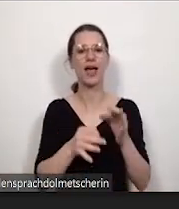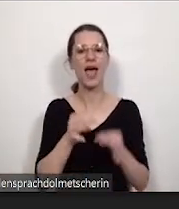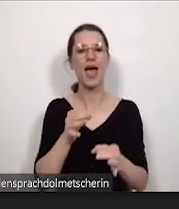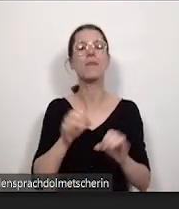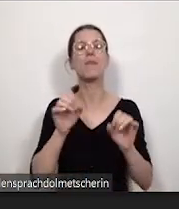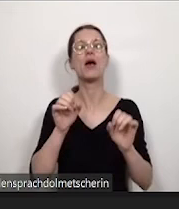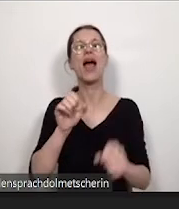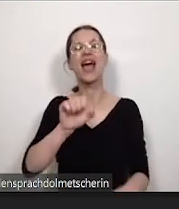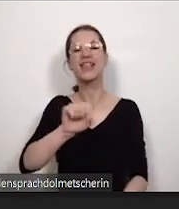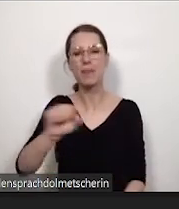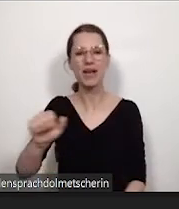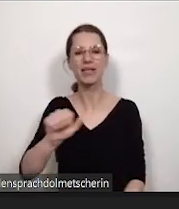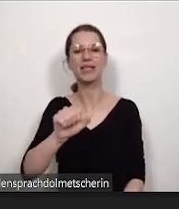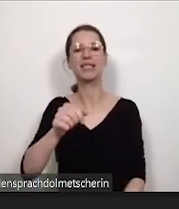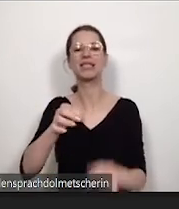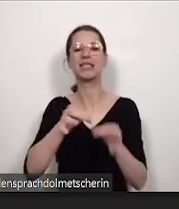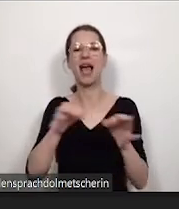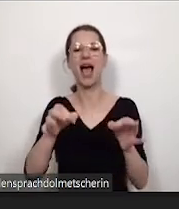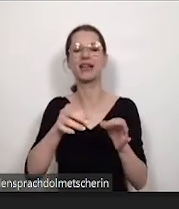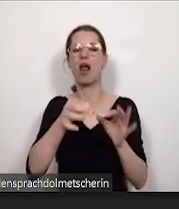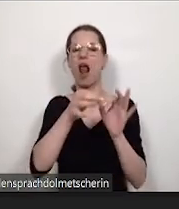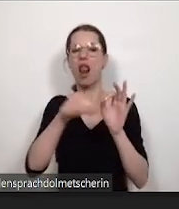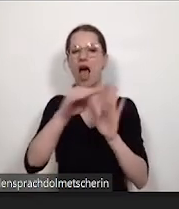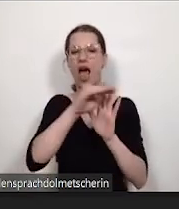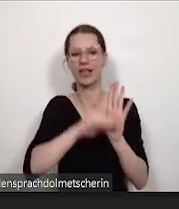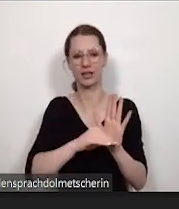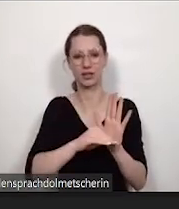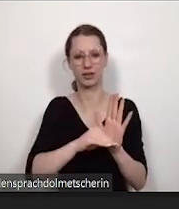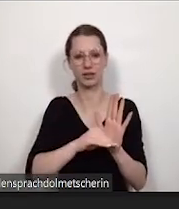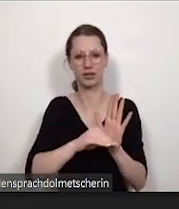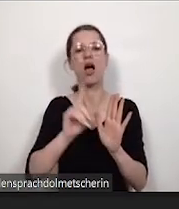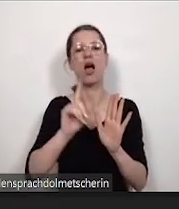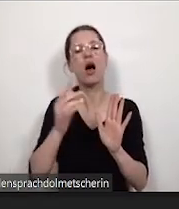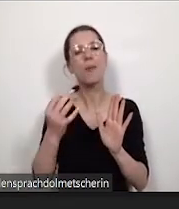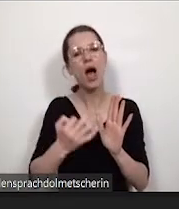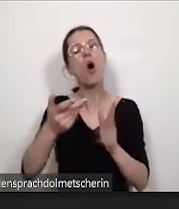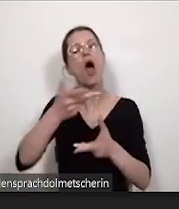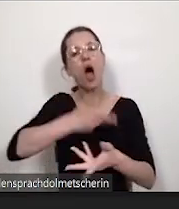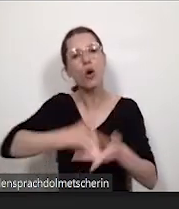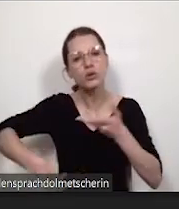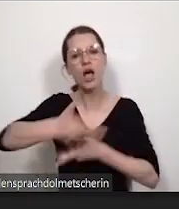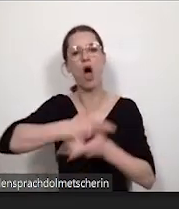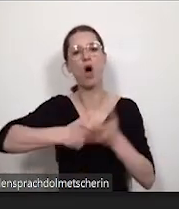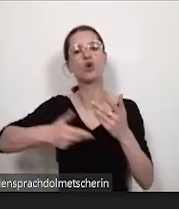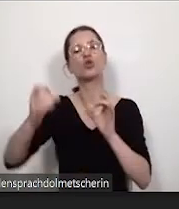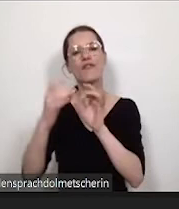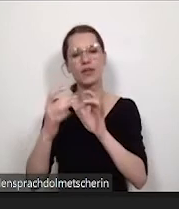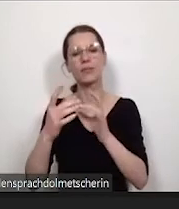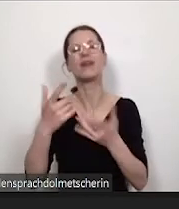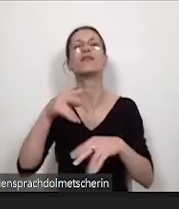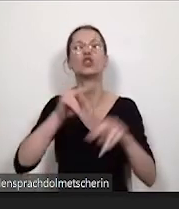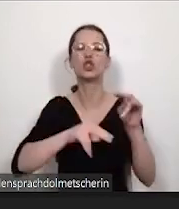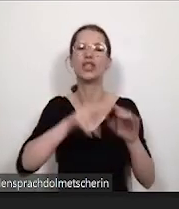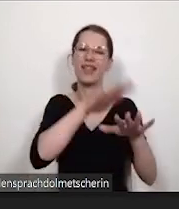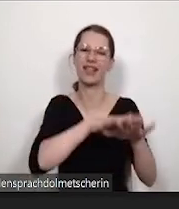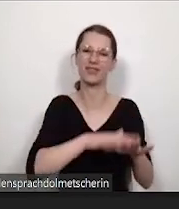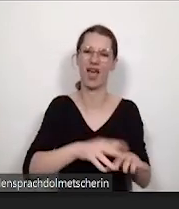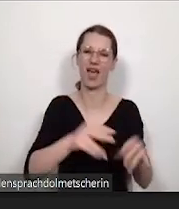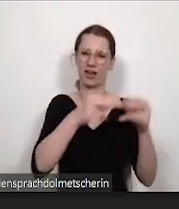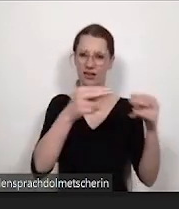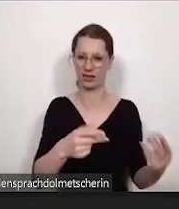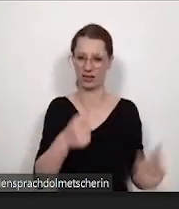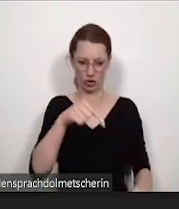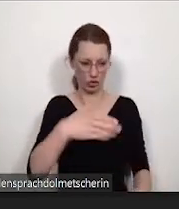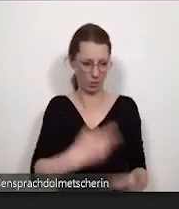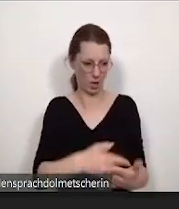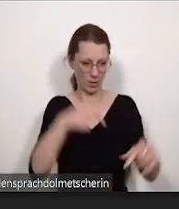weiterhin brauchen wir oder setzen wir auf Austausch und Feedback in verschiedenen Netzwerken. Also wie hier heute zum Beispiel im Hochschulforum